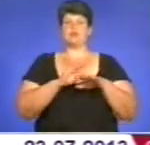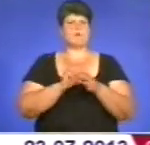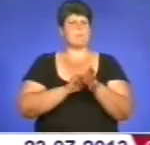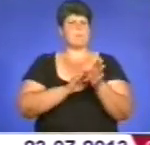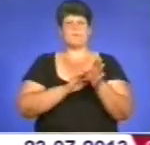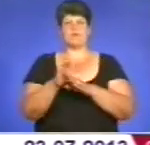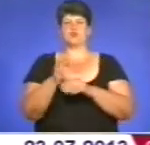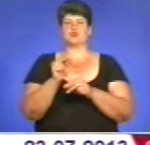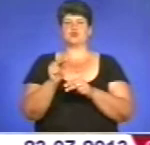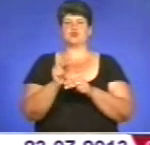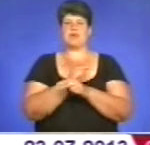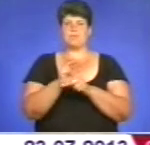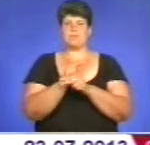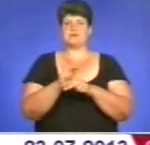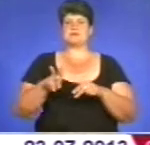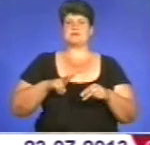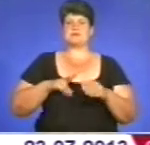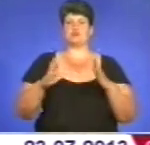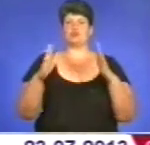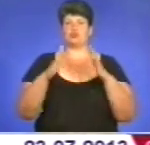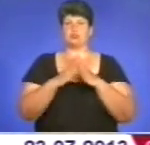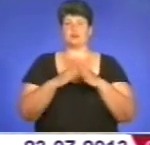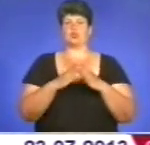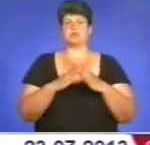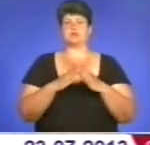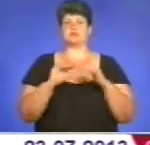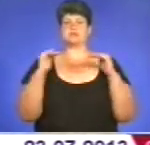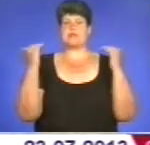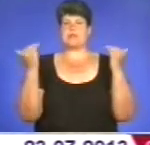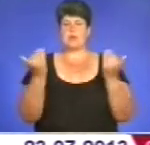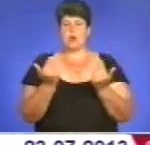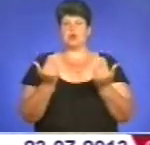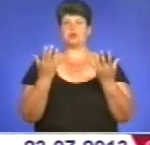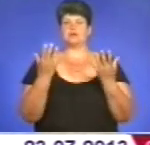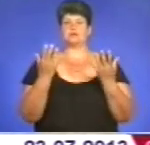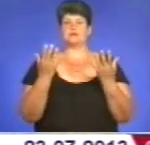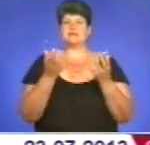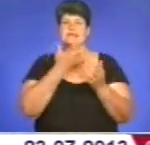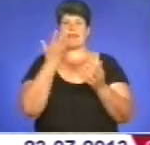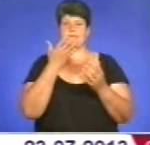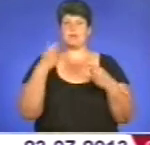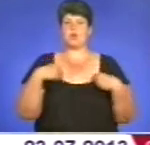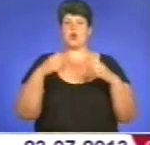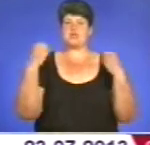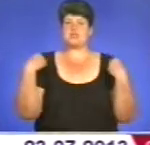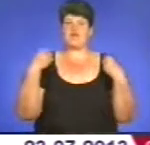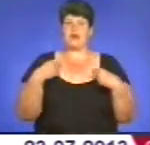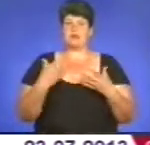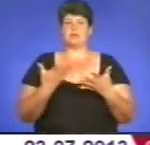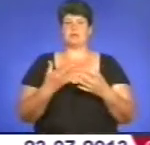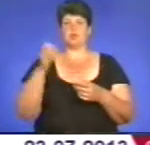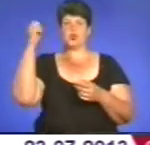ремонт адміністративного будинку стадіону з теплими роздівавками, з душовими кабінами.